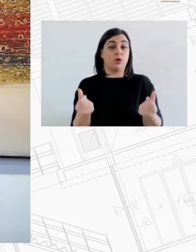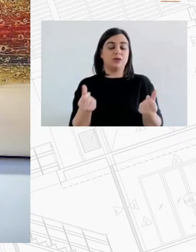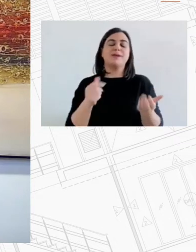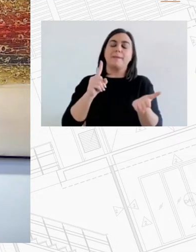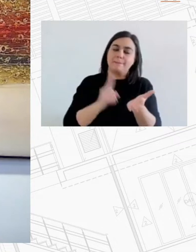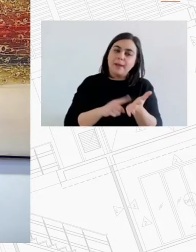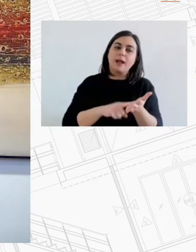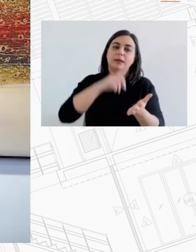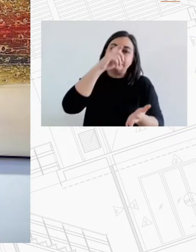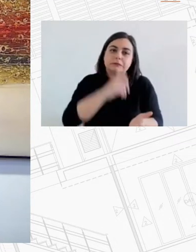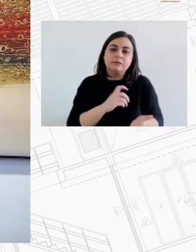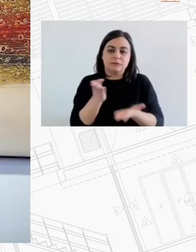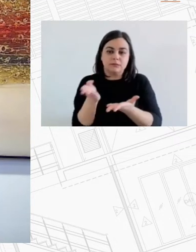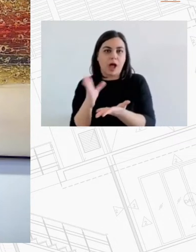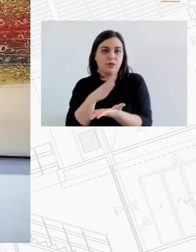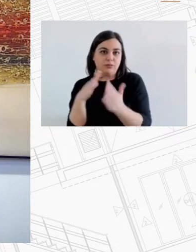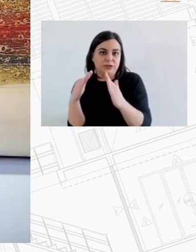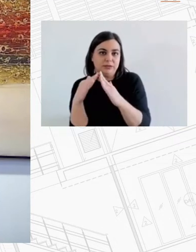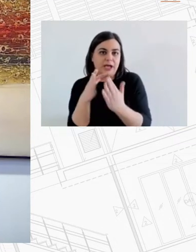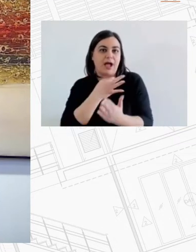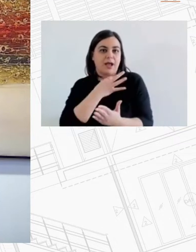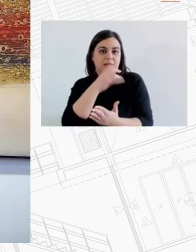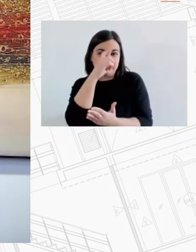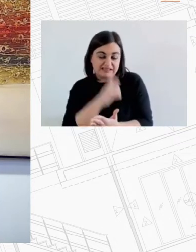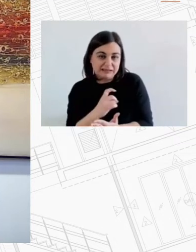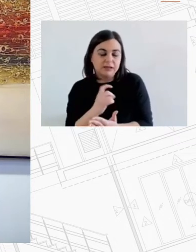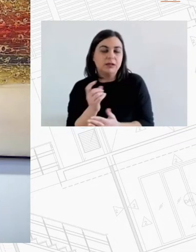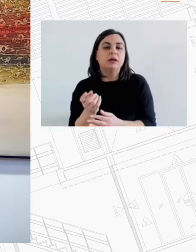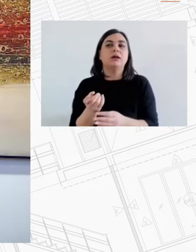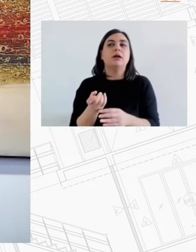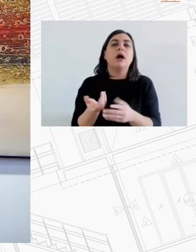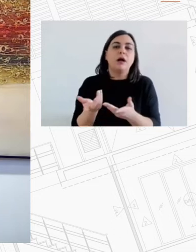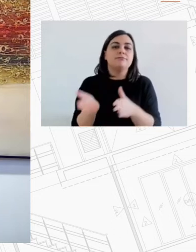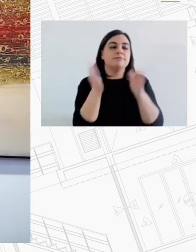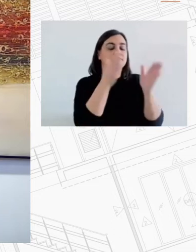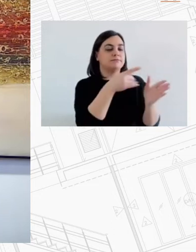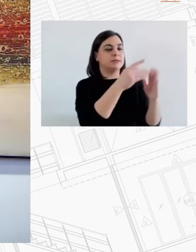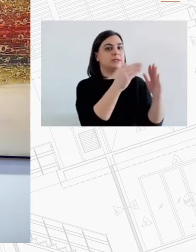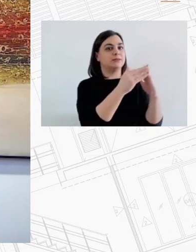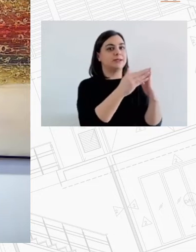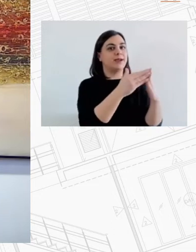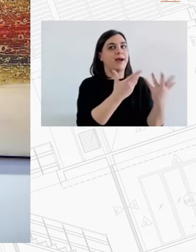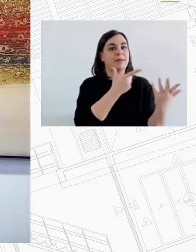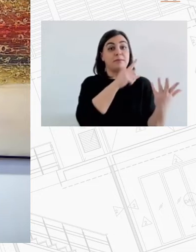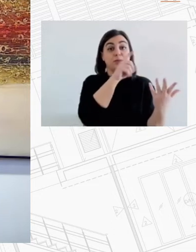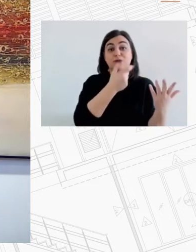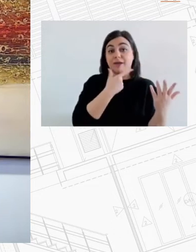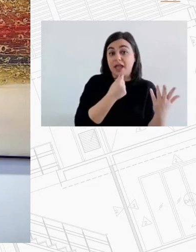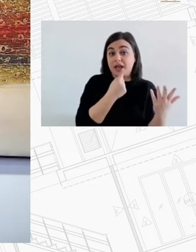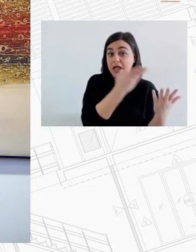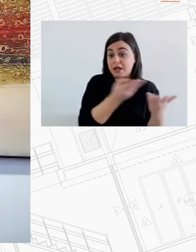ένα κεραμίδι πάνω από κεφάλι τους και από την άλλη πώς μπορούν τα κτίρια αυτά να σώσουν ζωές να αποκτήσουν ζωή κάθε διατακτήρια